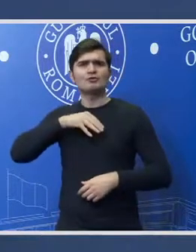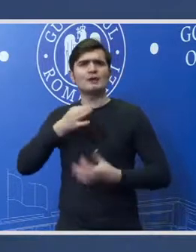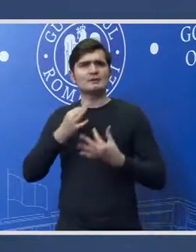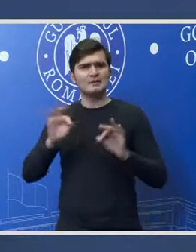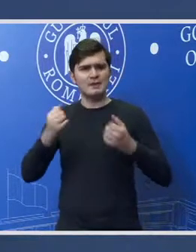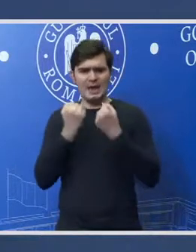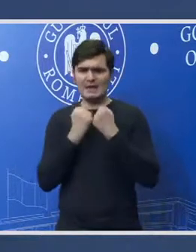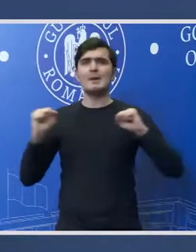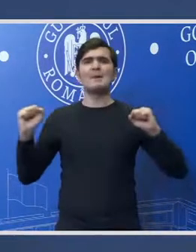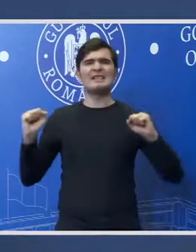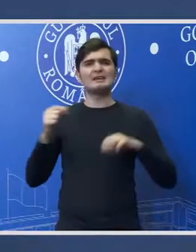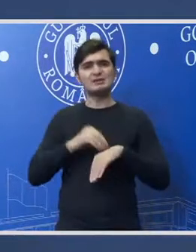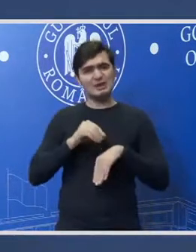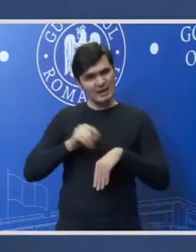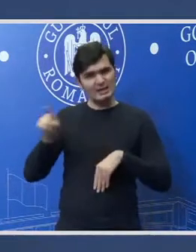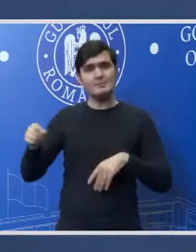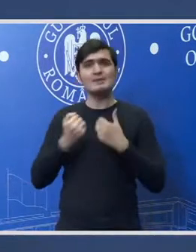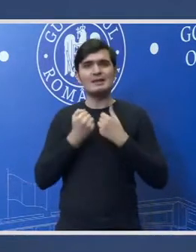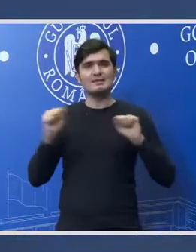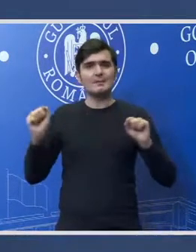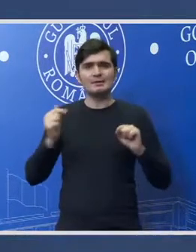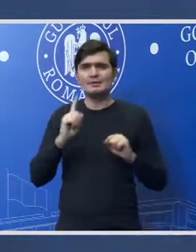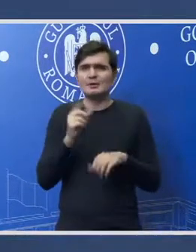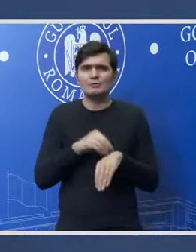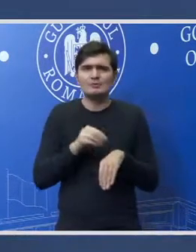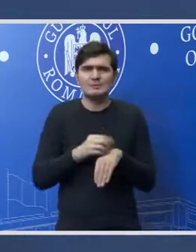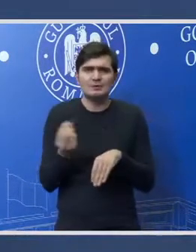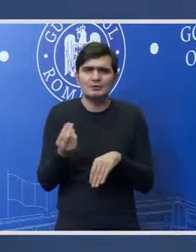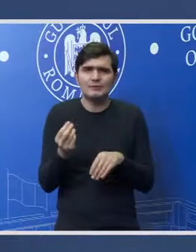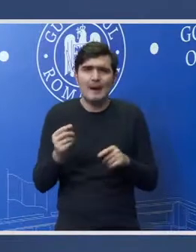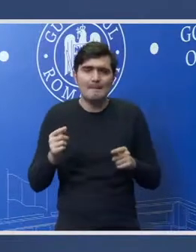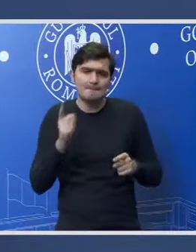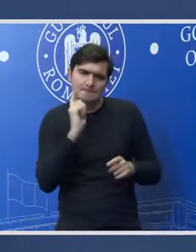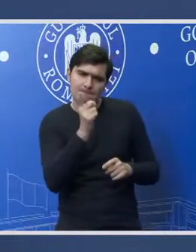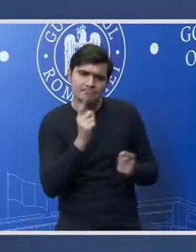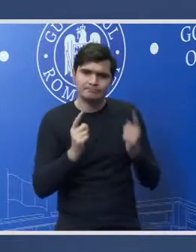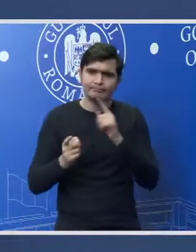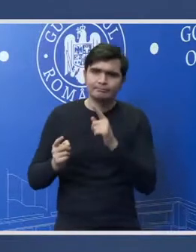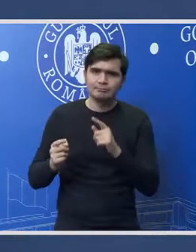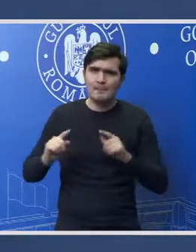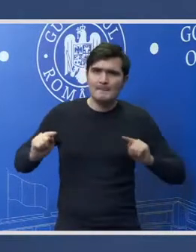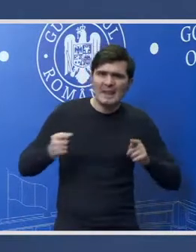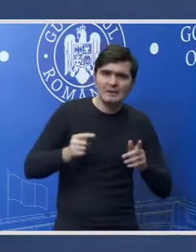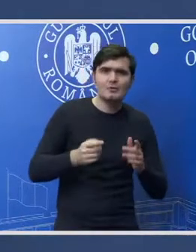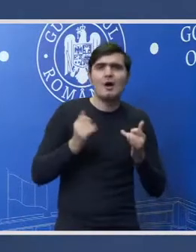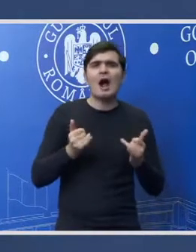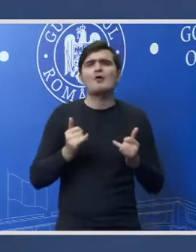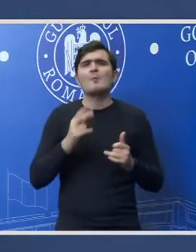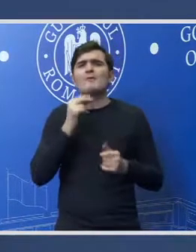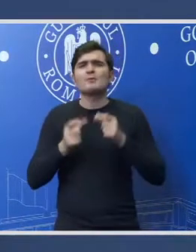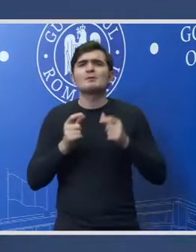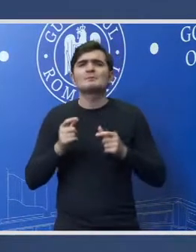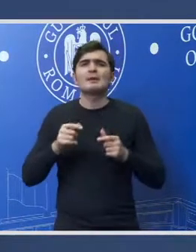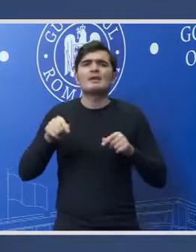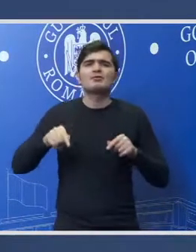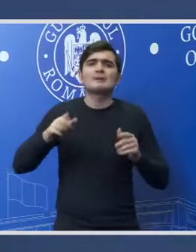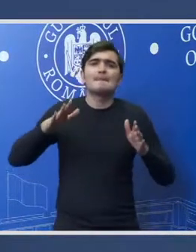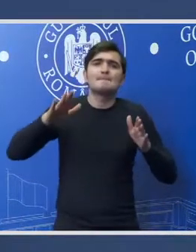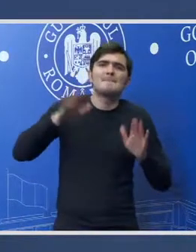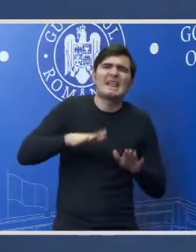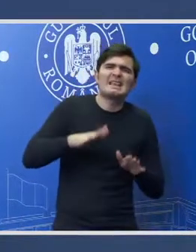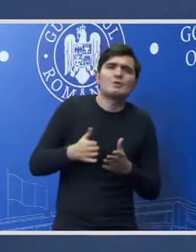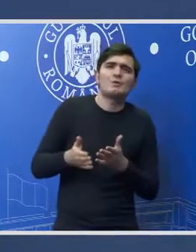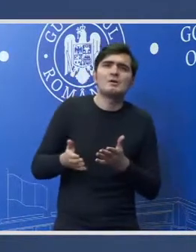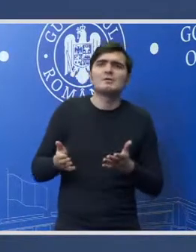se simtă independenți și să nu simtă presiuni dar acum vorbim de presiuni din